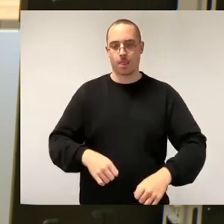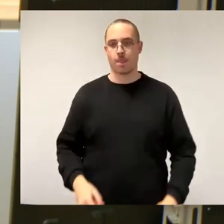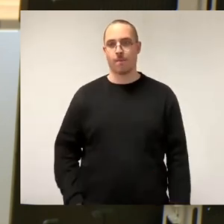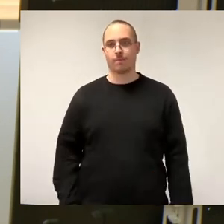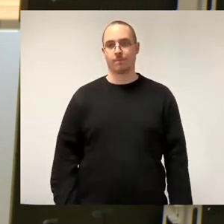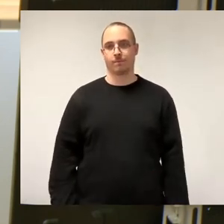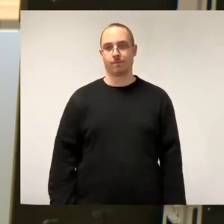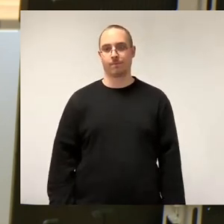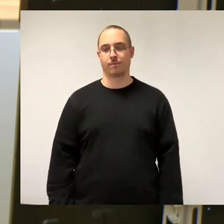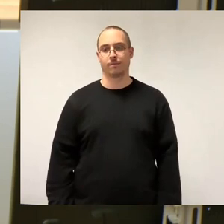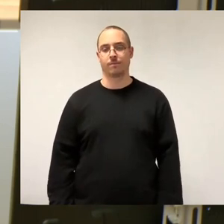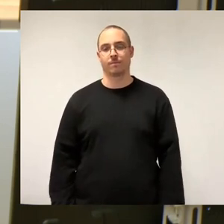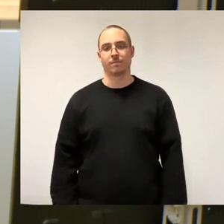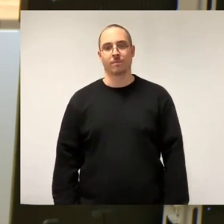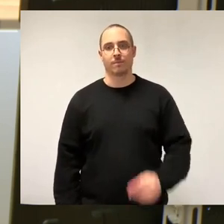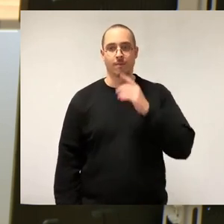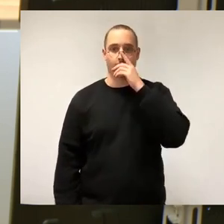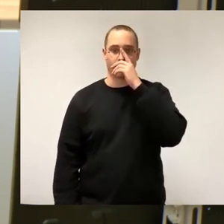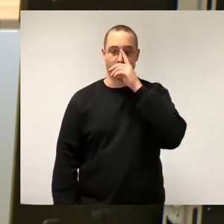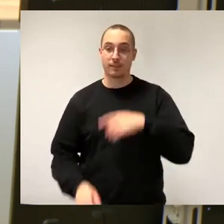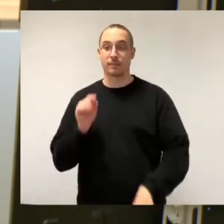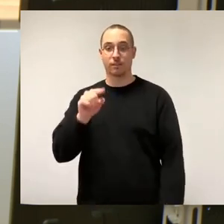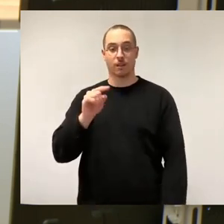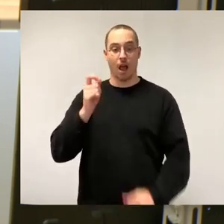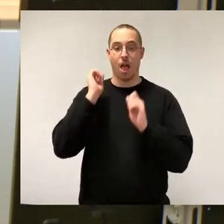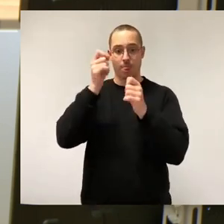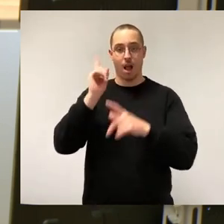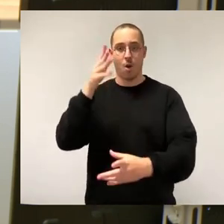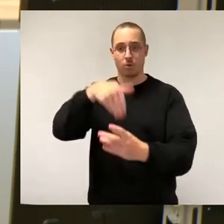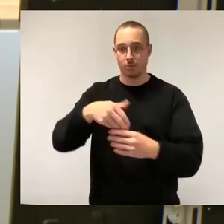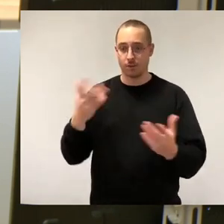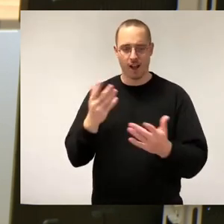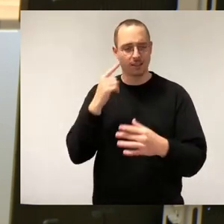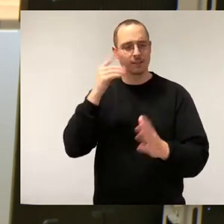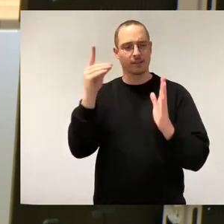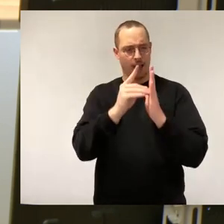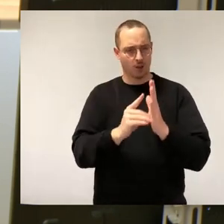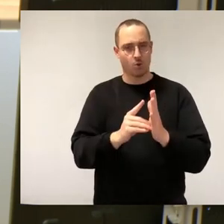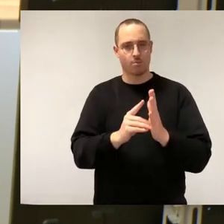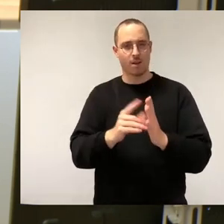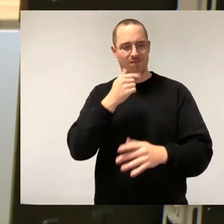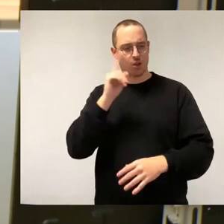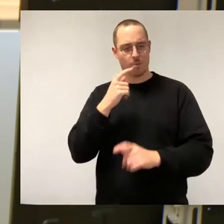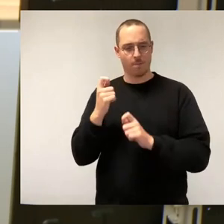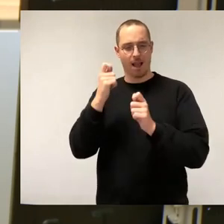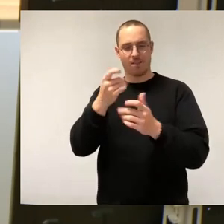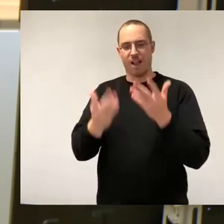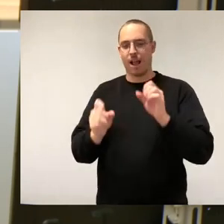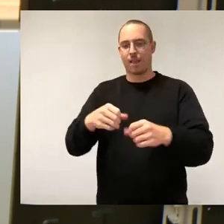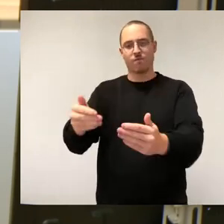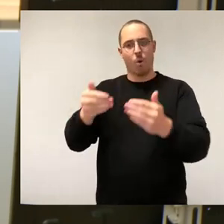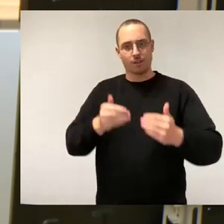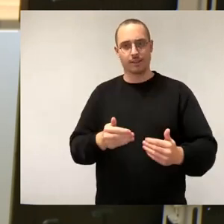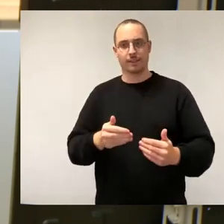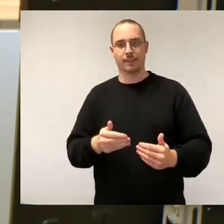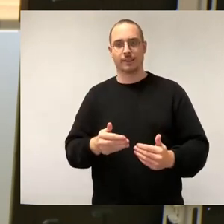In unserem Antrag steht noch ein Datum, das würde ich ganz gerne hiermit noch beantragen, dass wir das vielleicht ein Stück vorziehen, dass dem Stadtrat bis zum